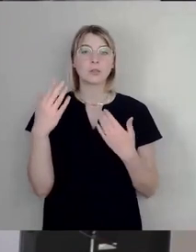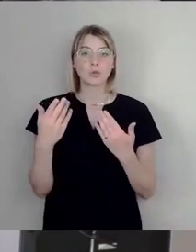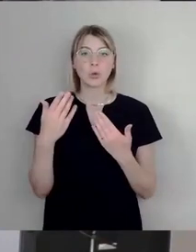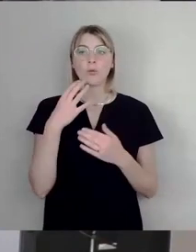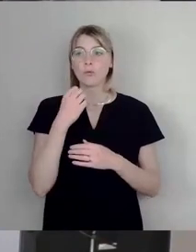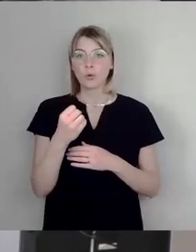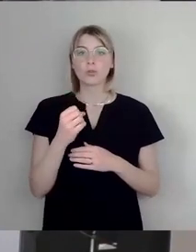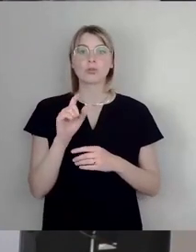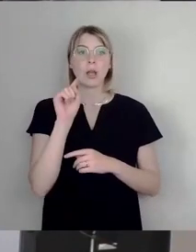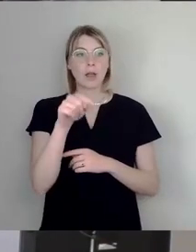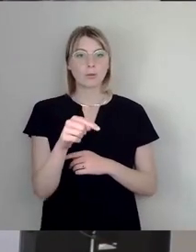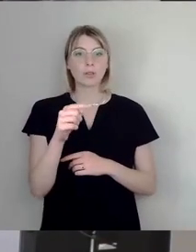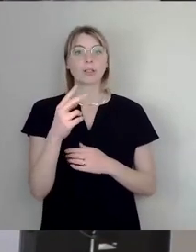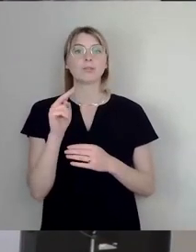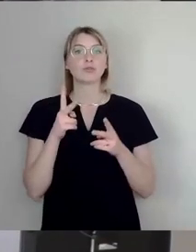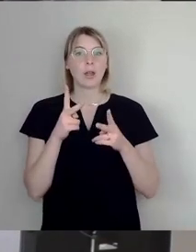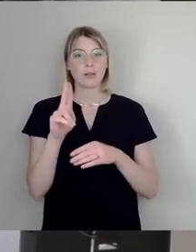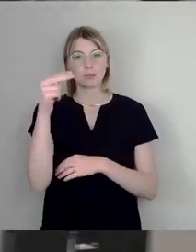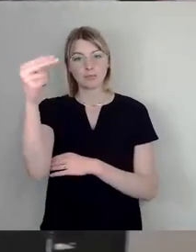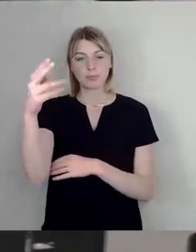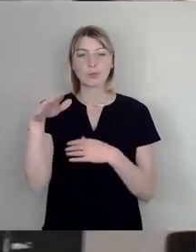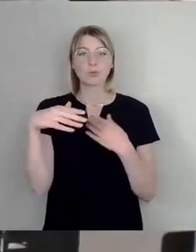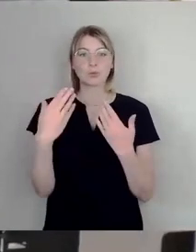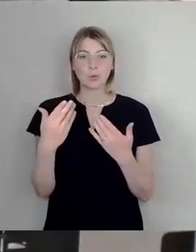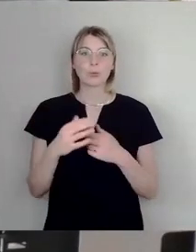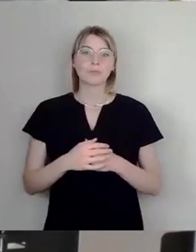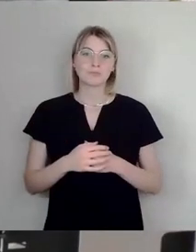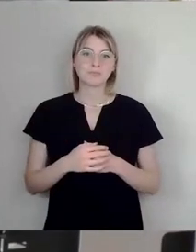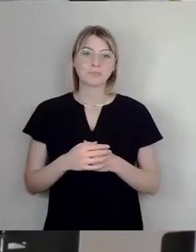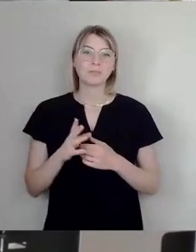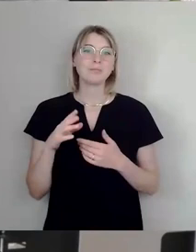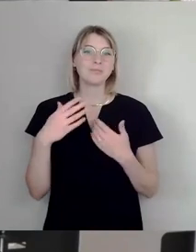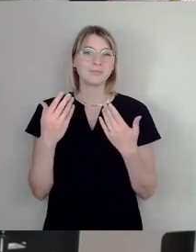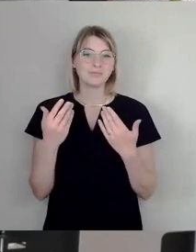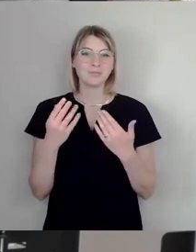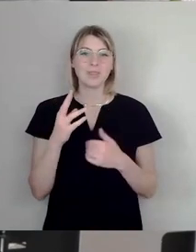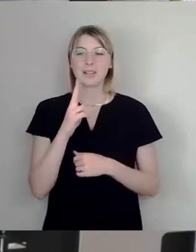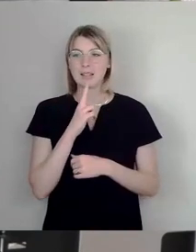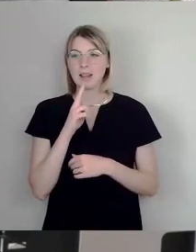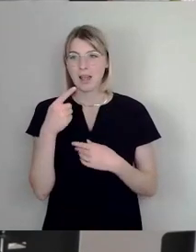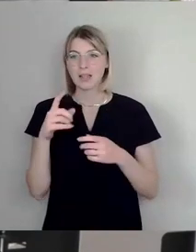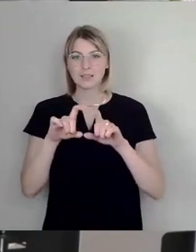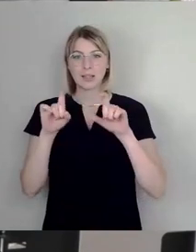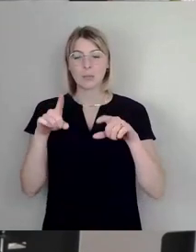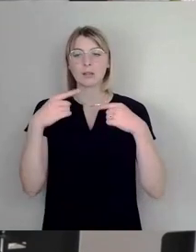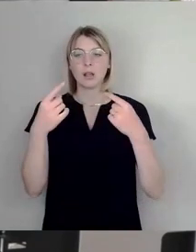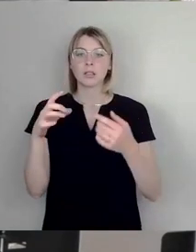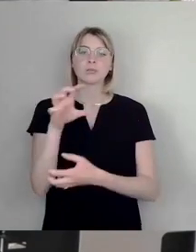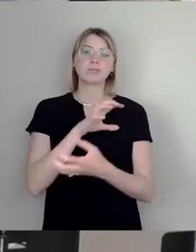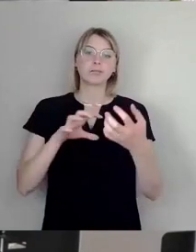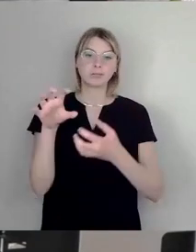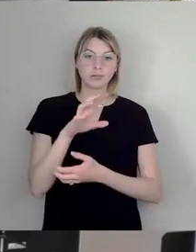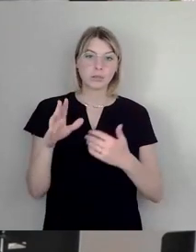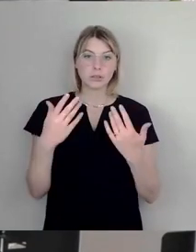und wenn der Stadtrat das will, da werden Ausflüchte gesucht und bei DDR, da ist dann die Katastrophe da. Hans Nadler